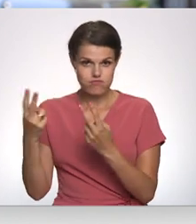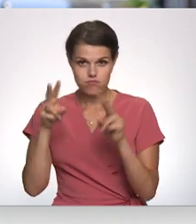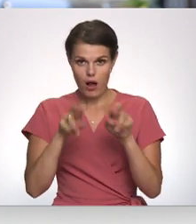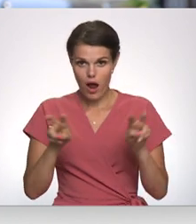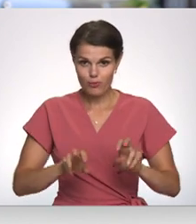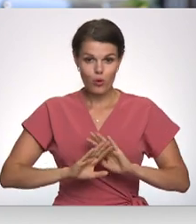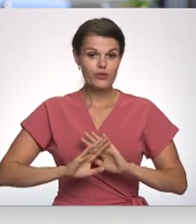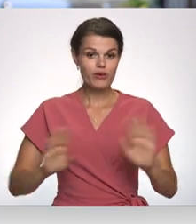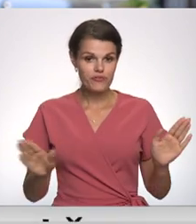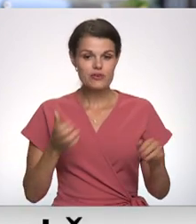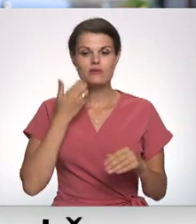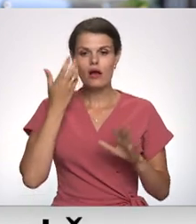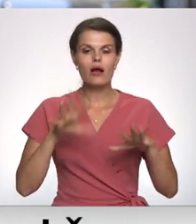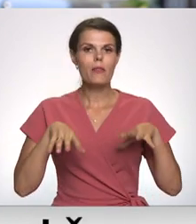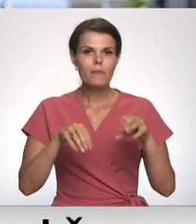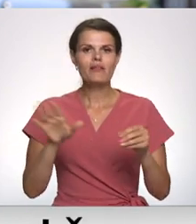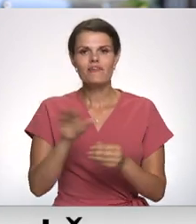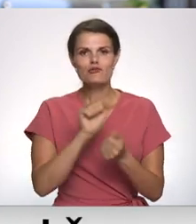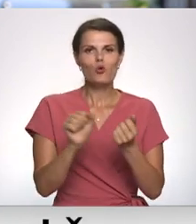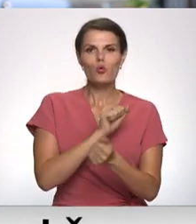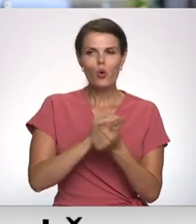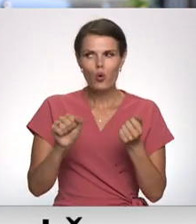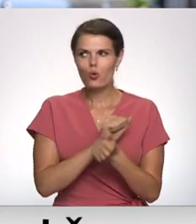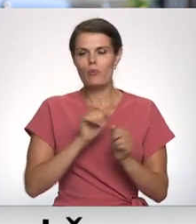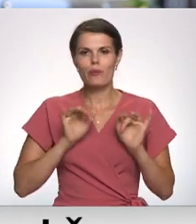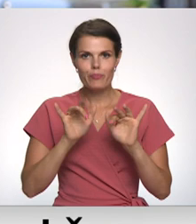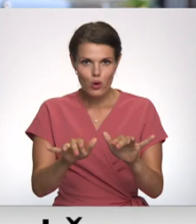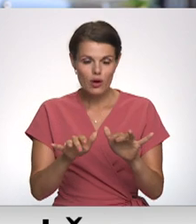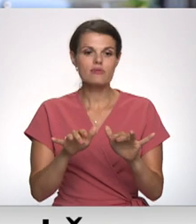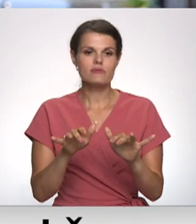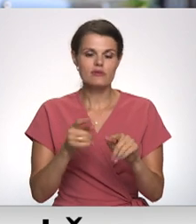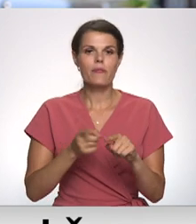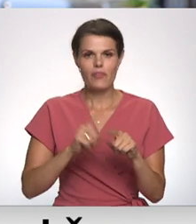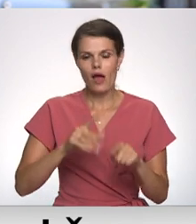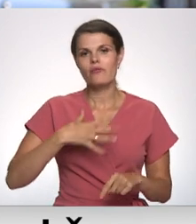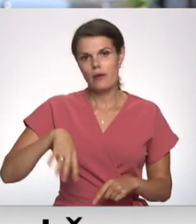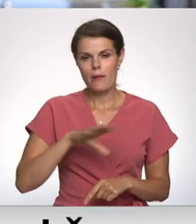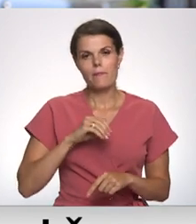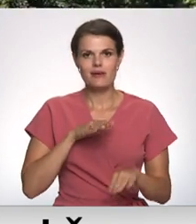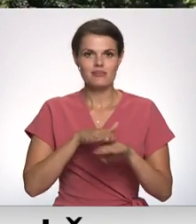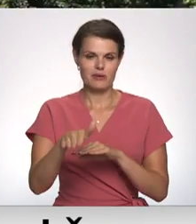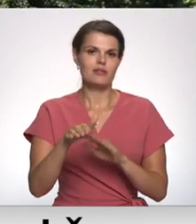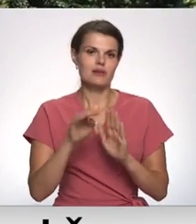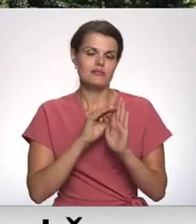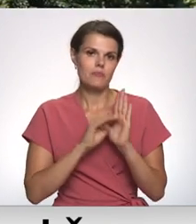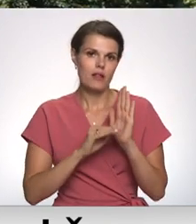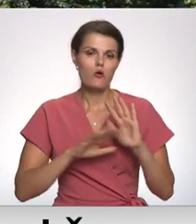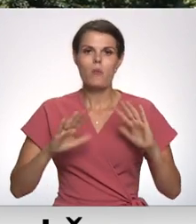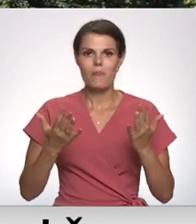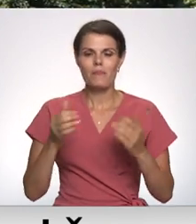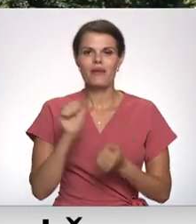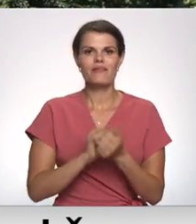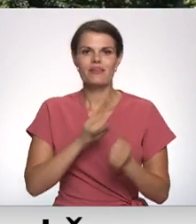visas dokumentācijas procesa, mēs tad pildīsim likumu. Tikmēr vides